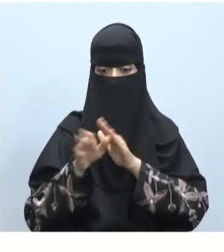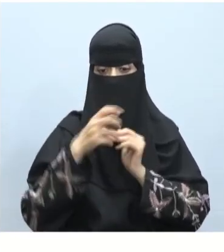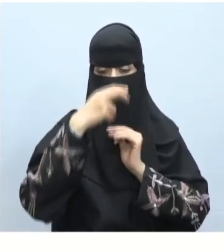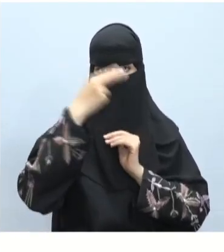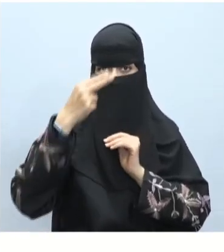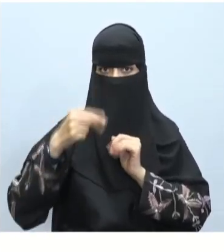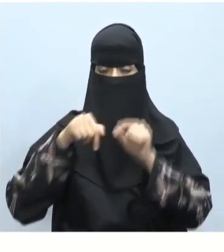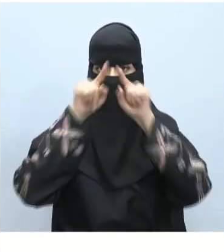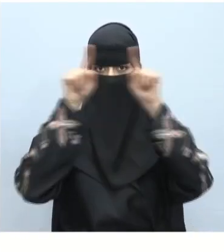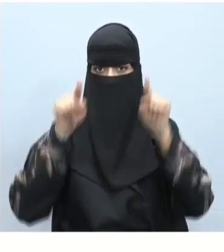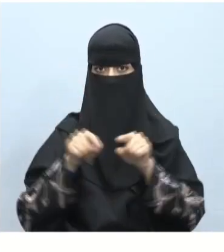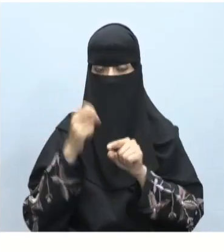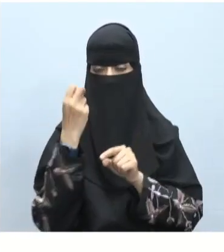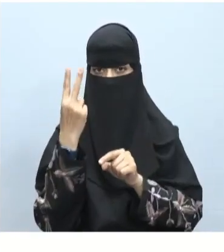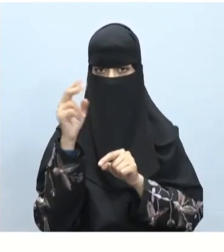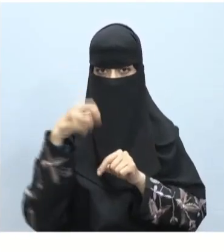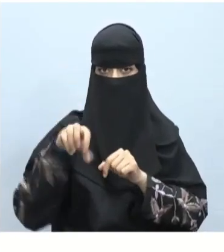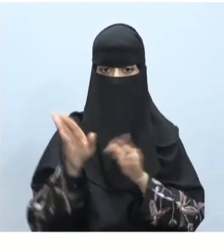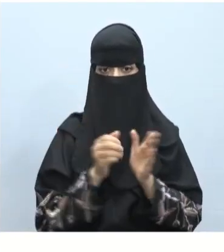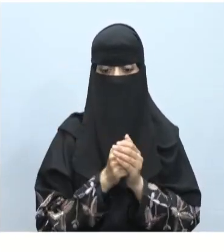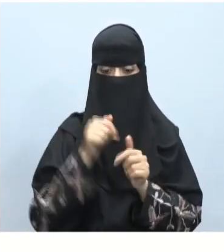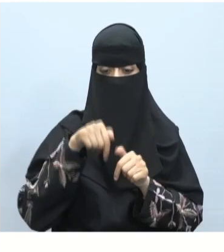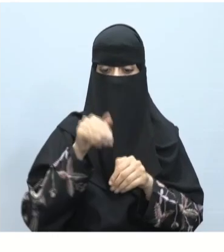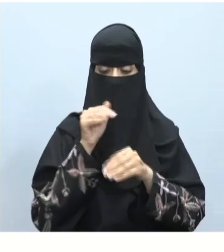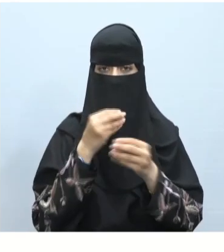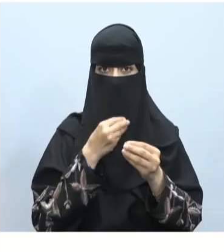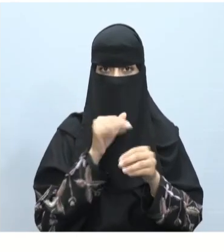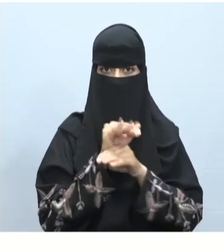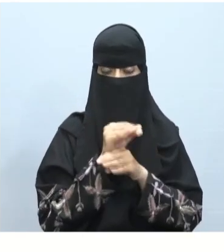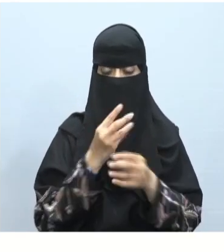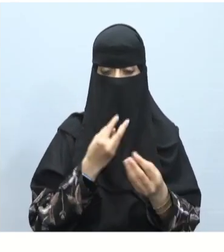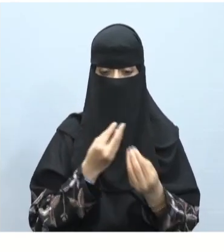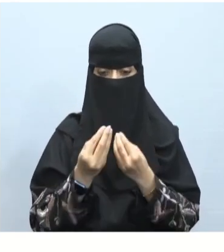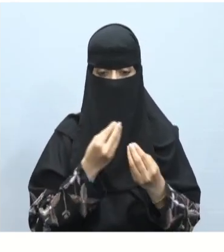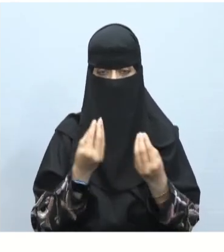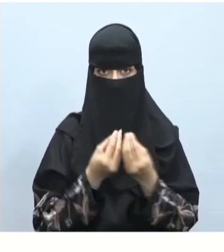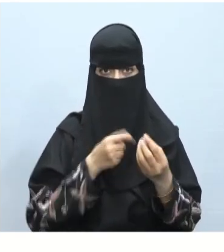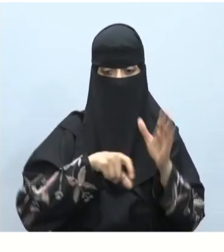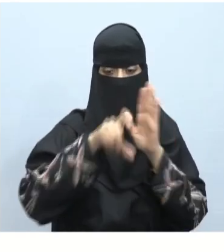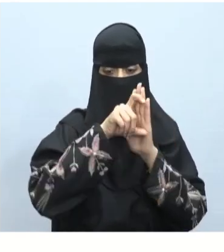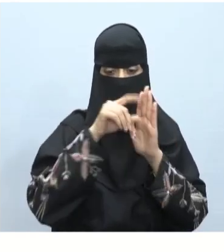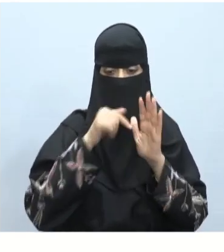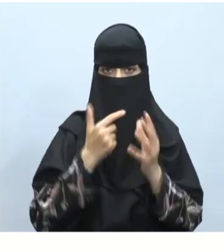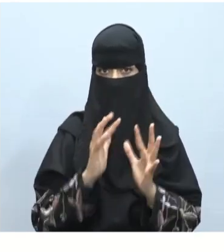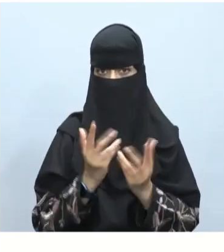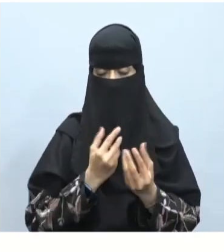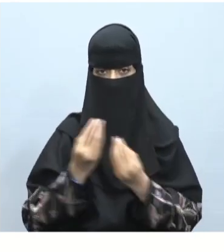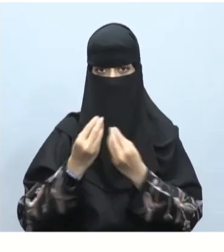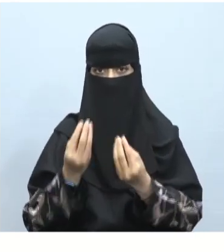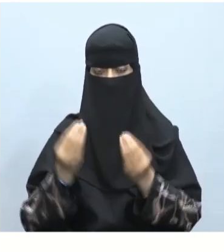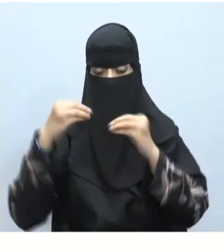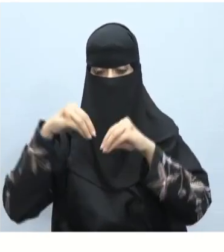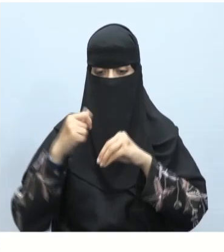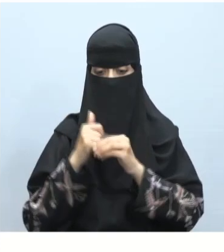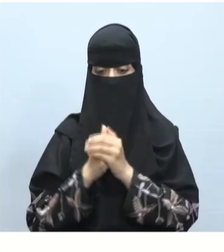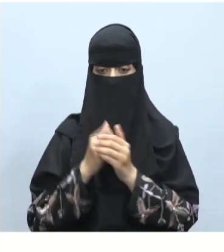تصميم صفحة إلكترونية الجزء الثاني تعلمنا على التعامل مع النصوص كيفية التعامل مع النصوص